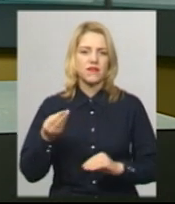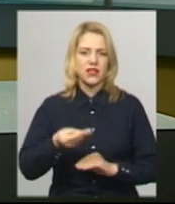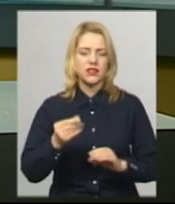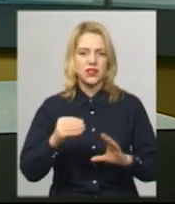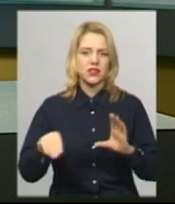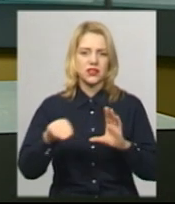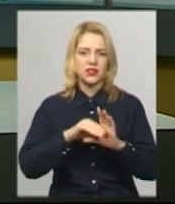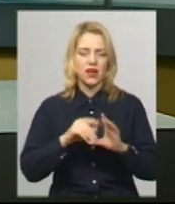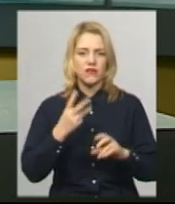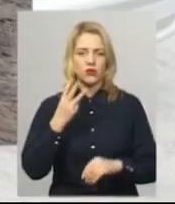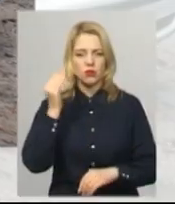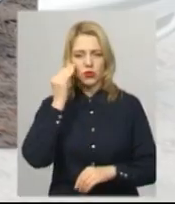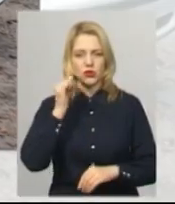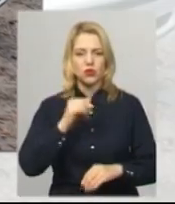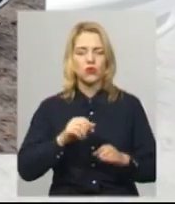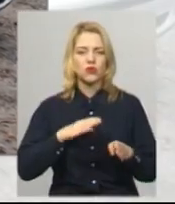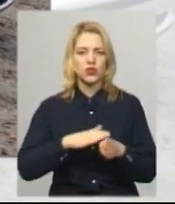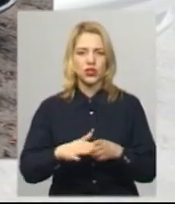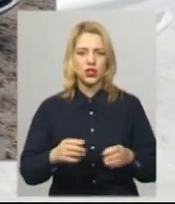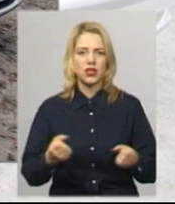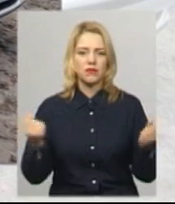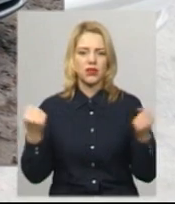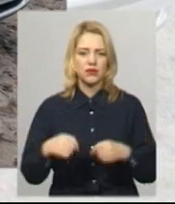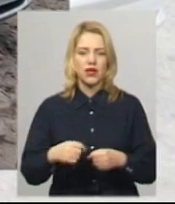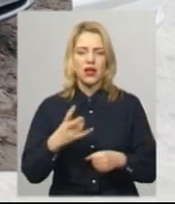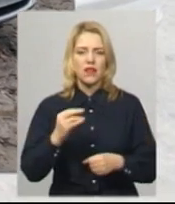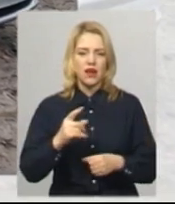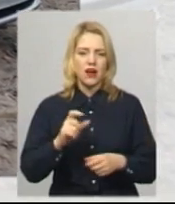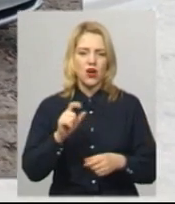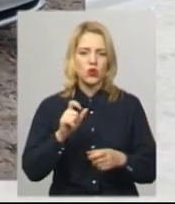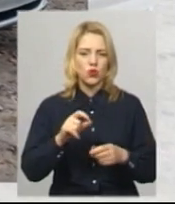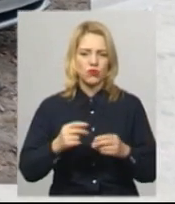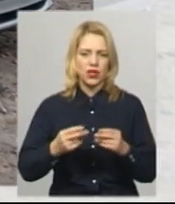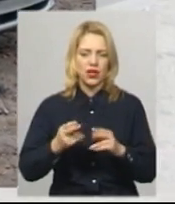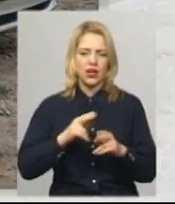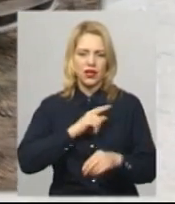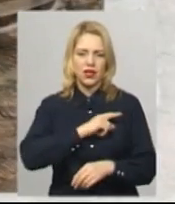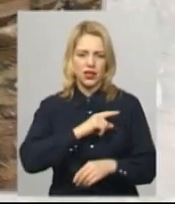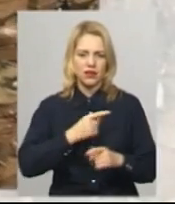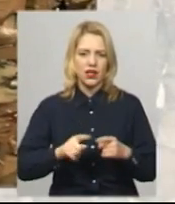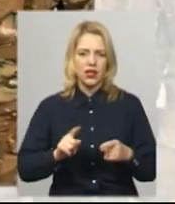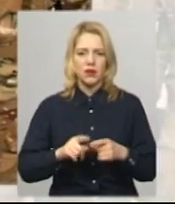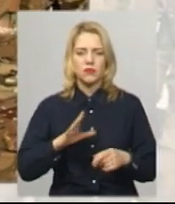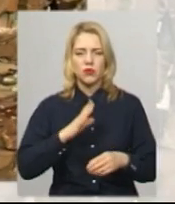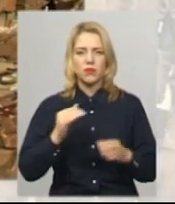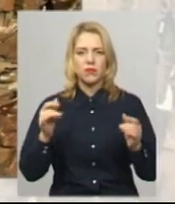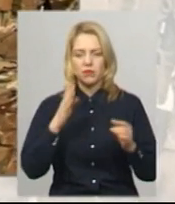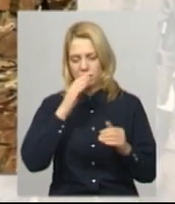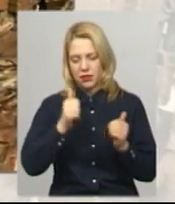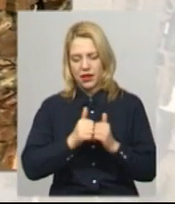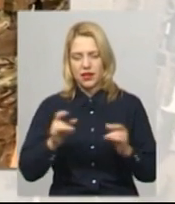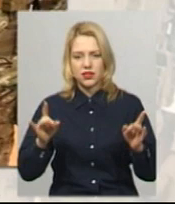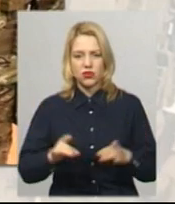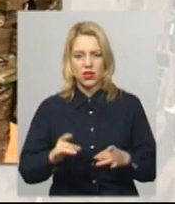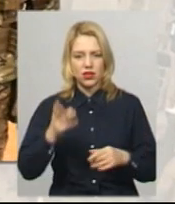трьом підозрюваним у вчиненні розбійного нападу на ювелірів. Подія сталася у квітні минулого року поблизу одного з ресторанів у Хмельницькому.